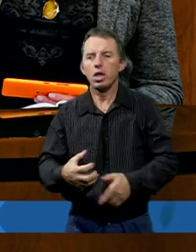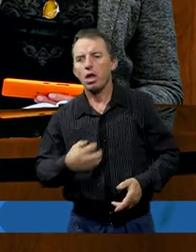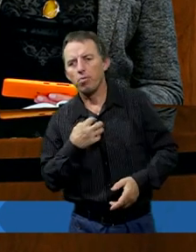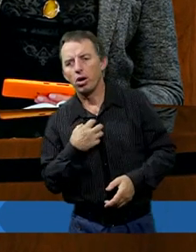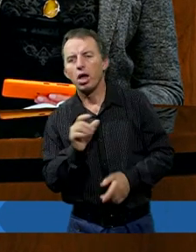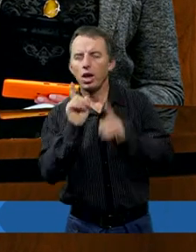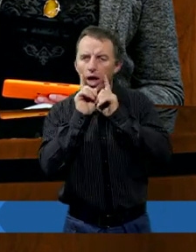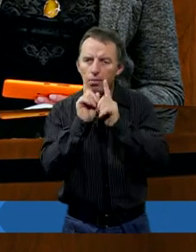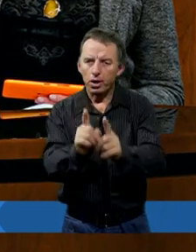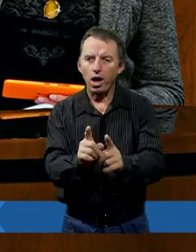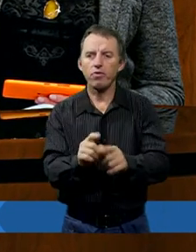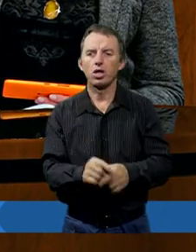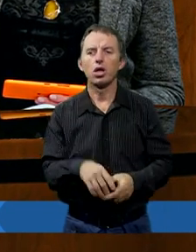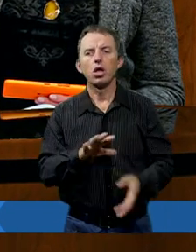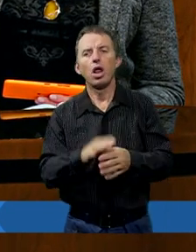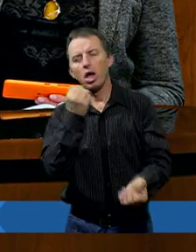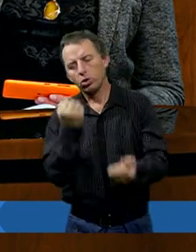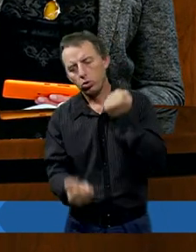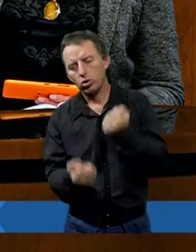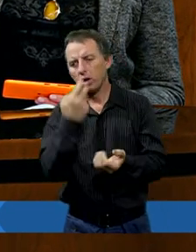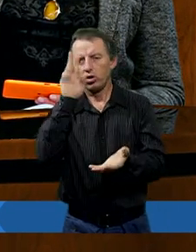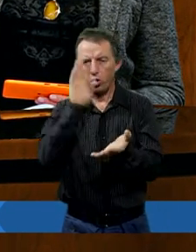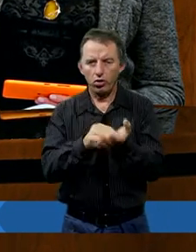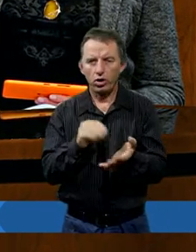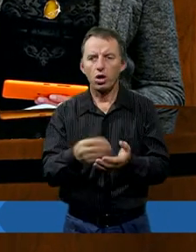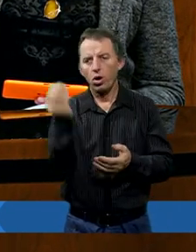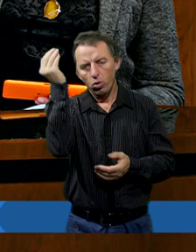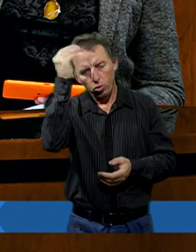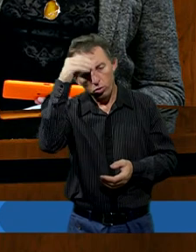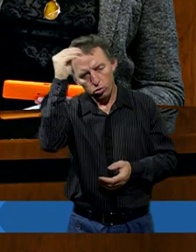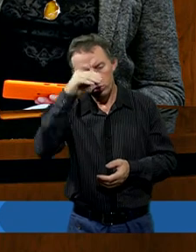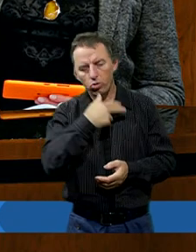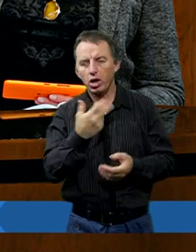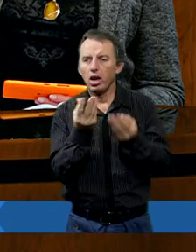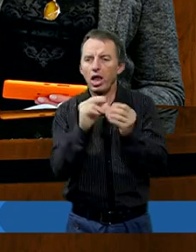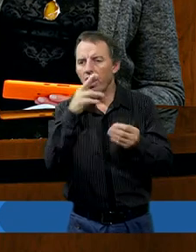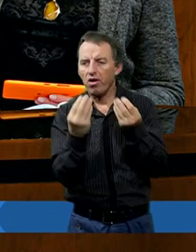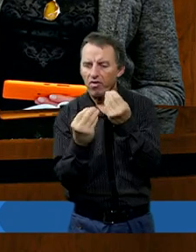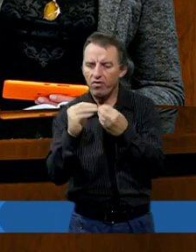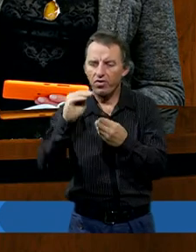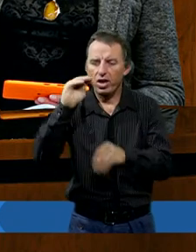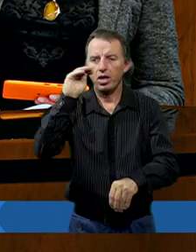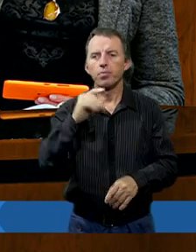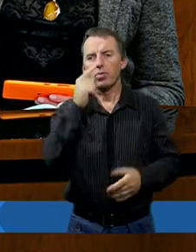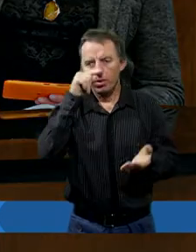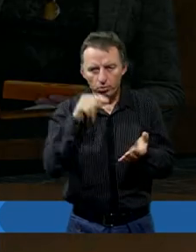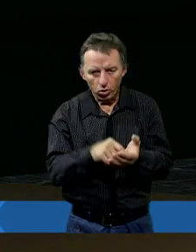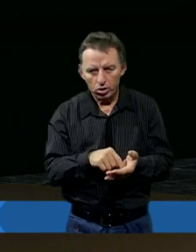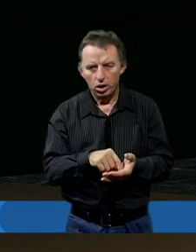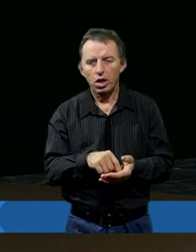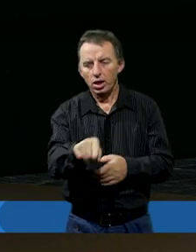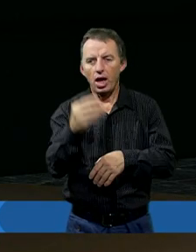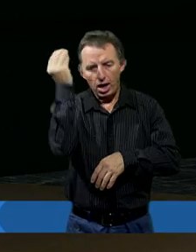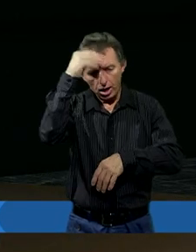zabolało, ale tak naprawdę te najtrudniejsze doświadczenia w życiu uczą nas najwięcej. Sprawiają, że wynosimy z nich